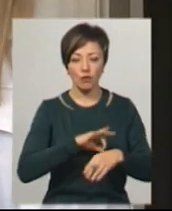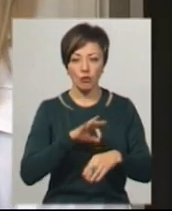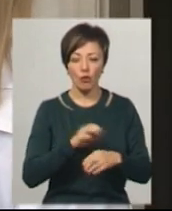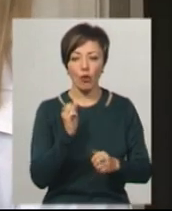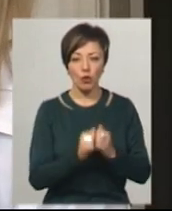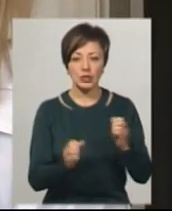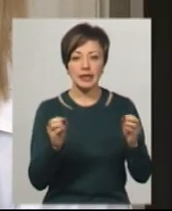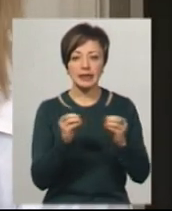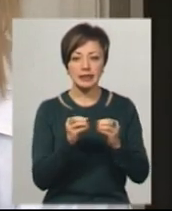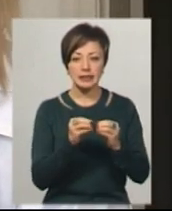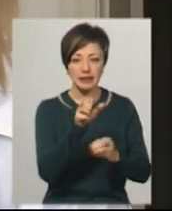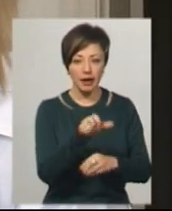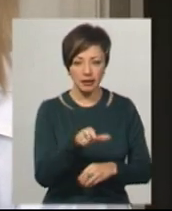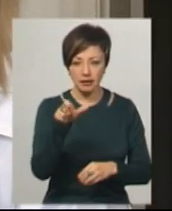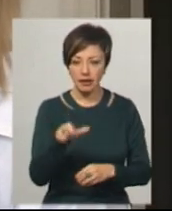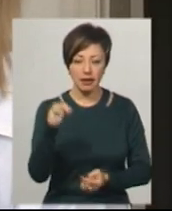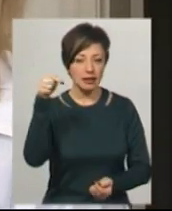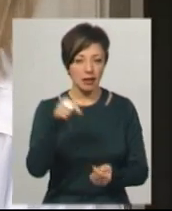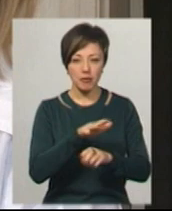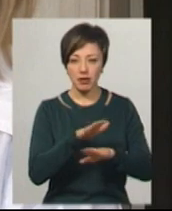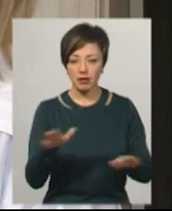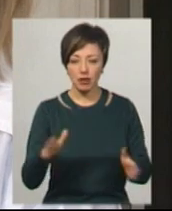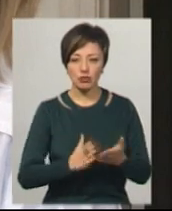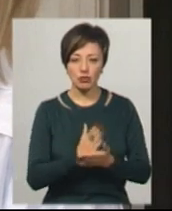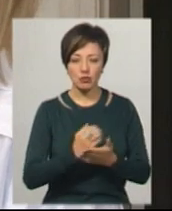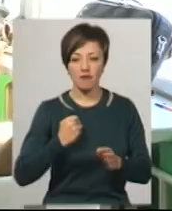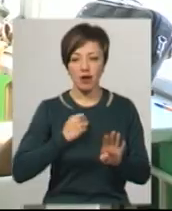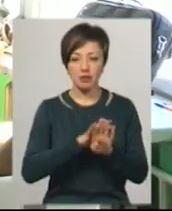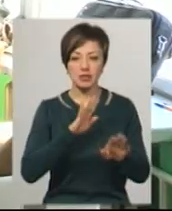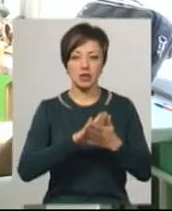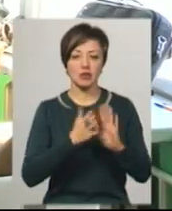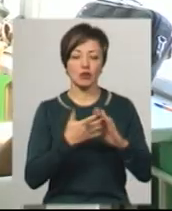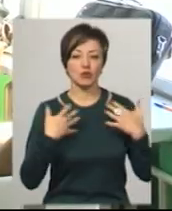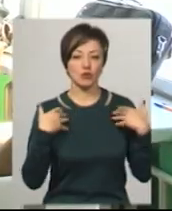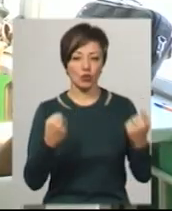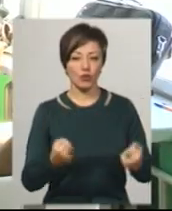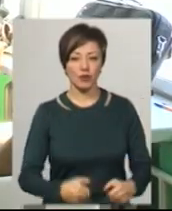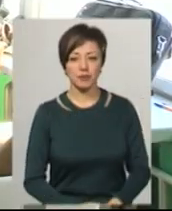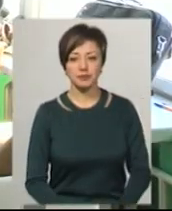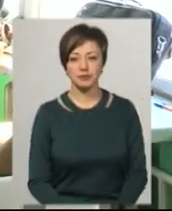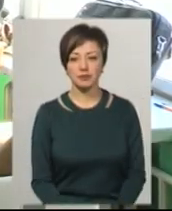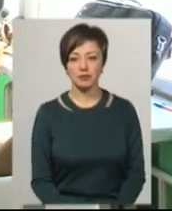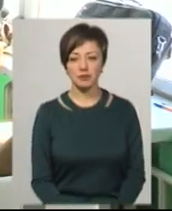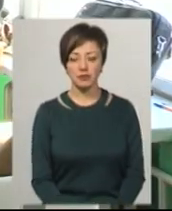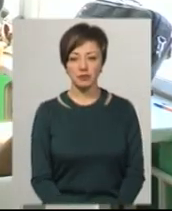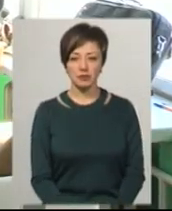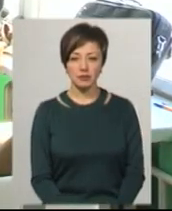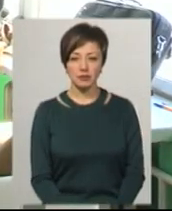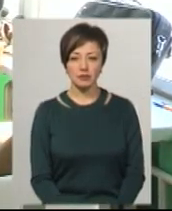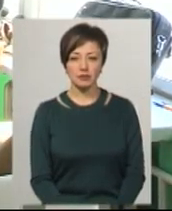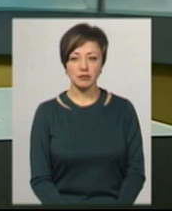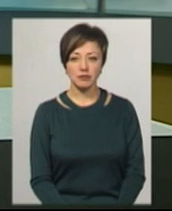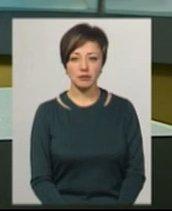Тобто кожний десятий непридатний до служби в армії за станом здоров'я. Михайло Жила, Віктор Кривий, новини на Суспільному. Хмельницький.